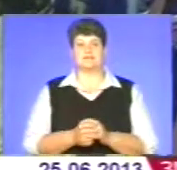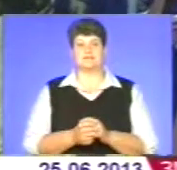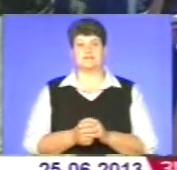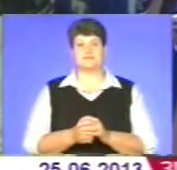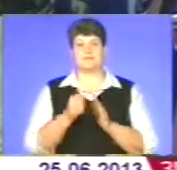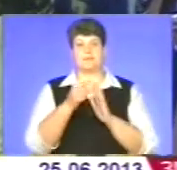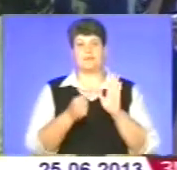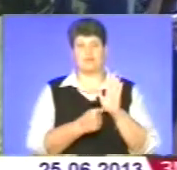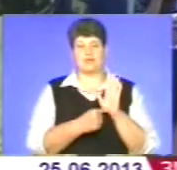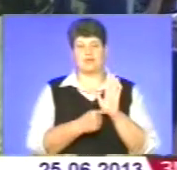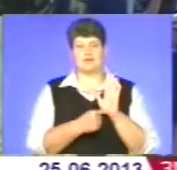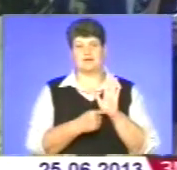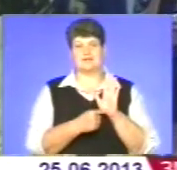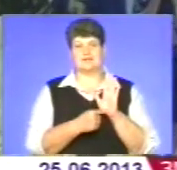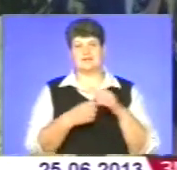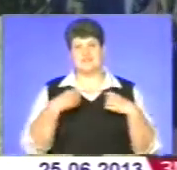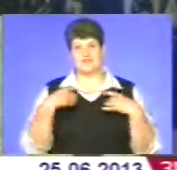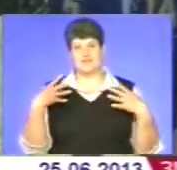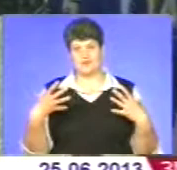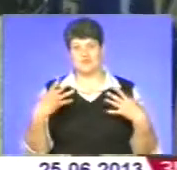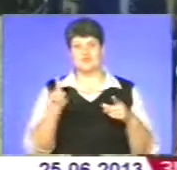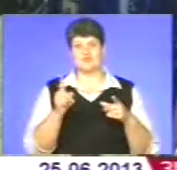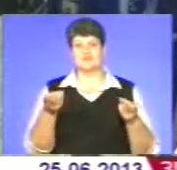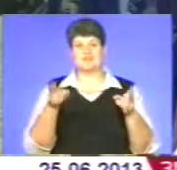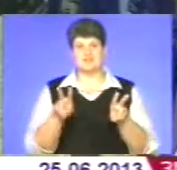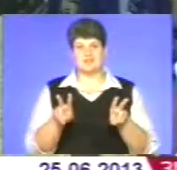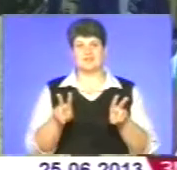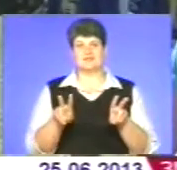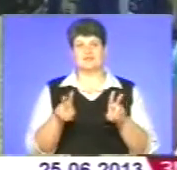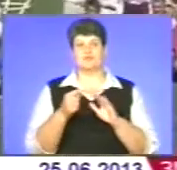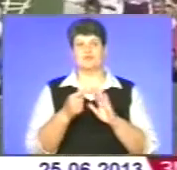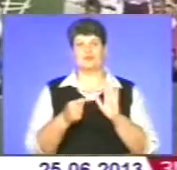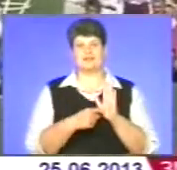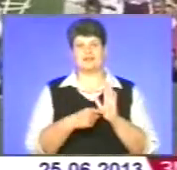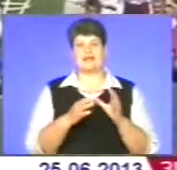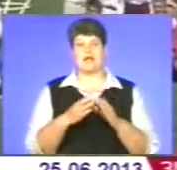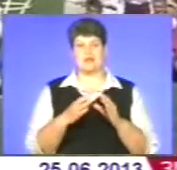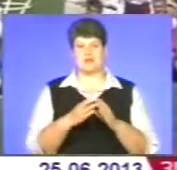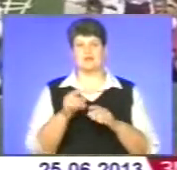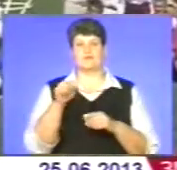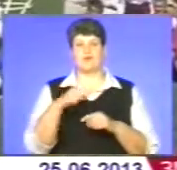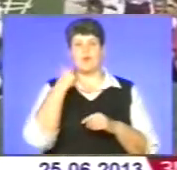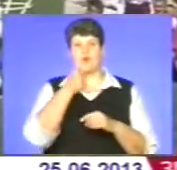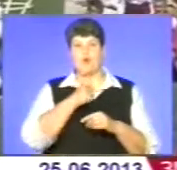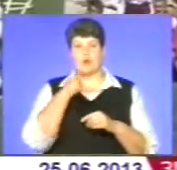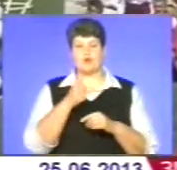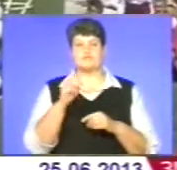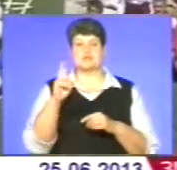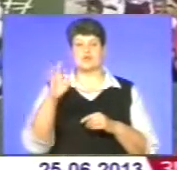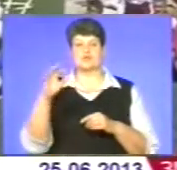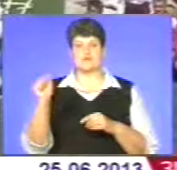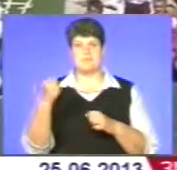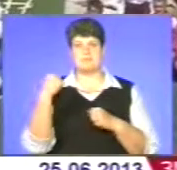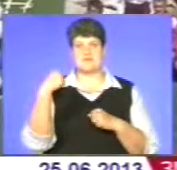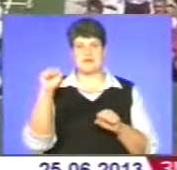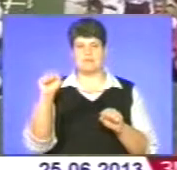Поділили, відсвяткували, те, що залишилося, поділили на команду. Цього року у загальному заліку команда Козави перемогла у